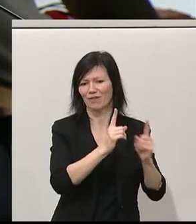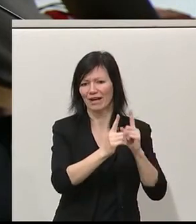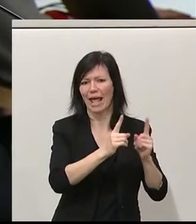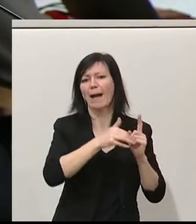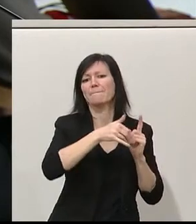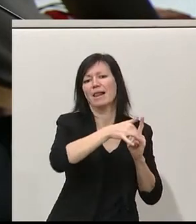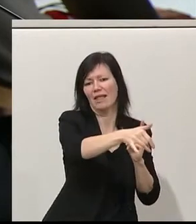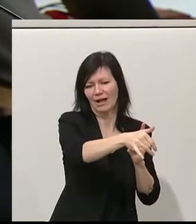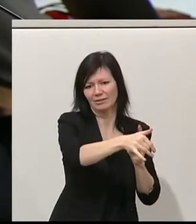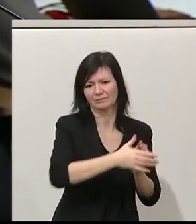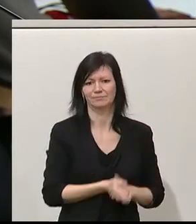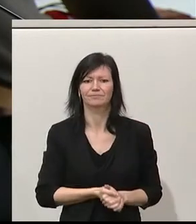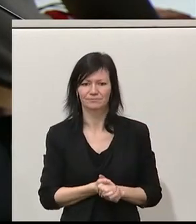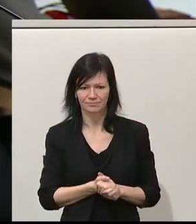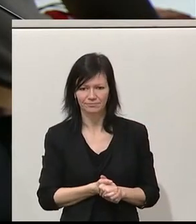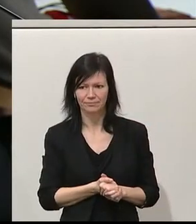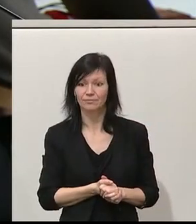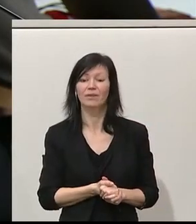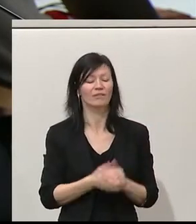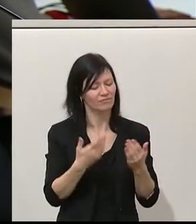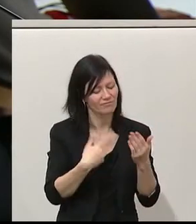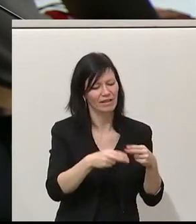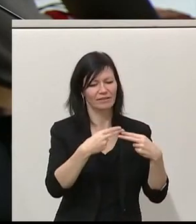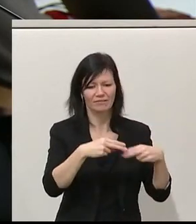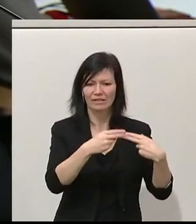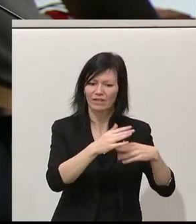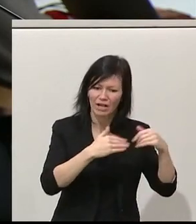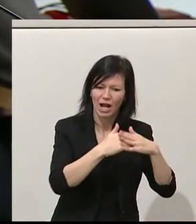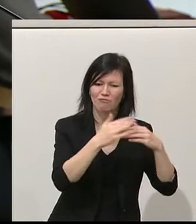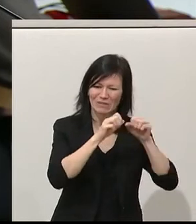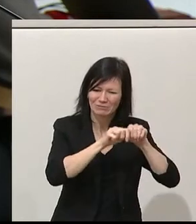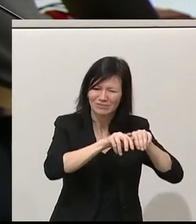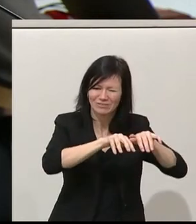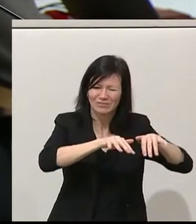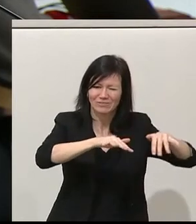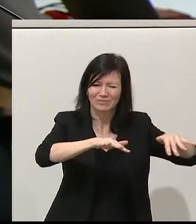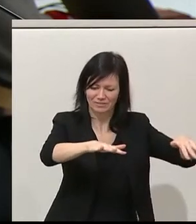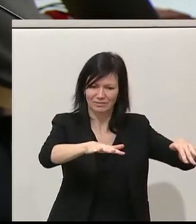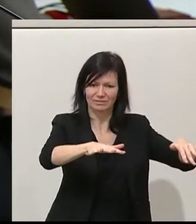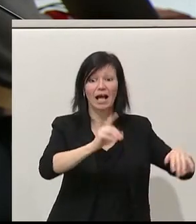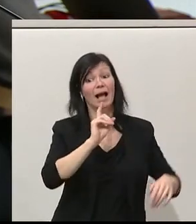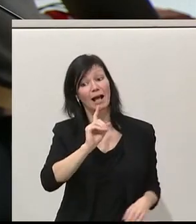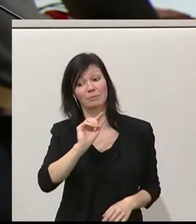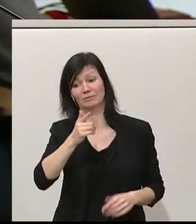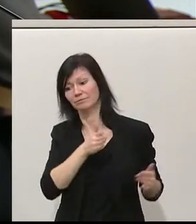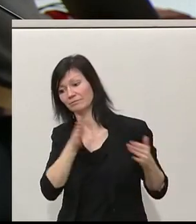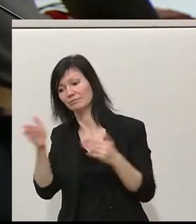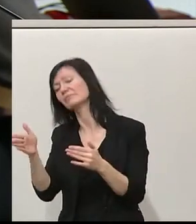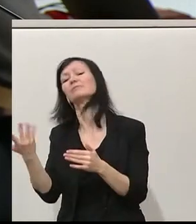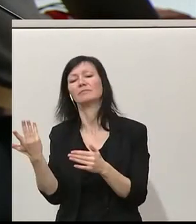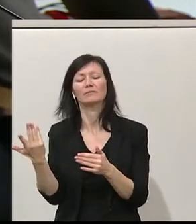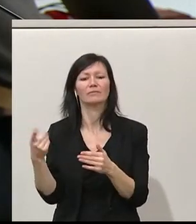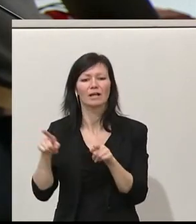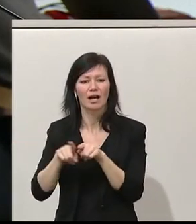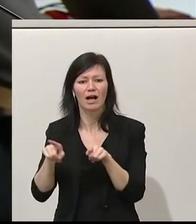Öffi-Angebot weiter auszubauen, ist ein zentrales Anliegen. Aber wir wollen auch das Angebot verbessern und die